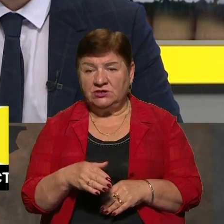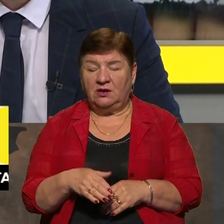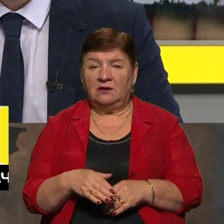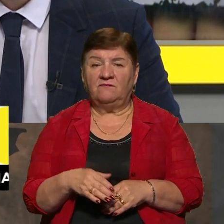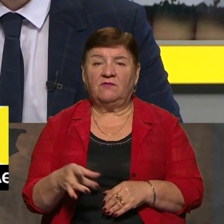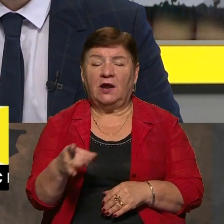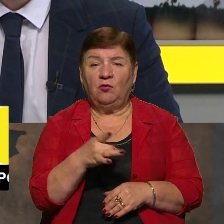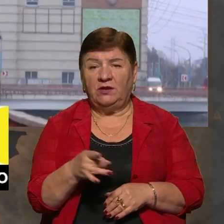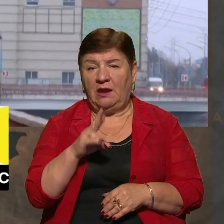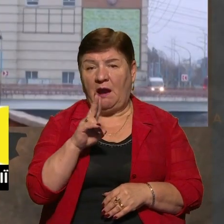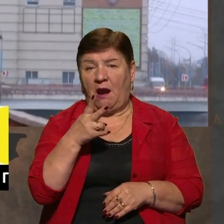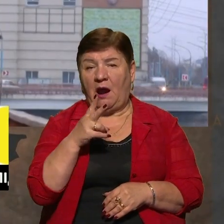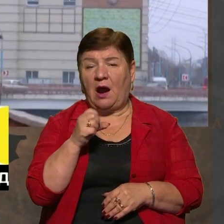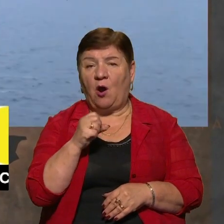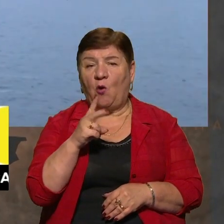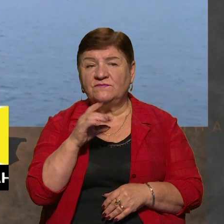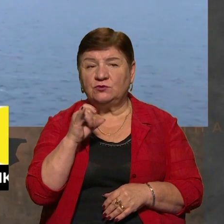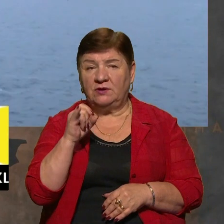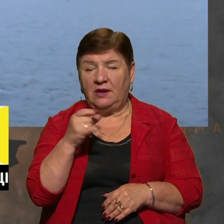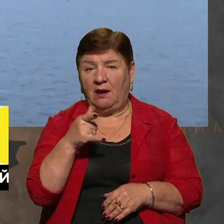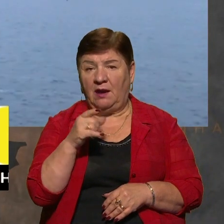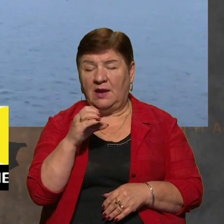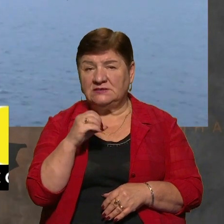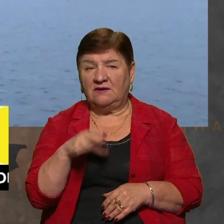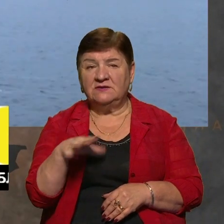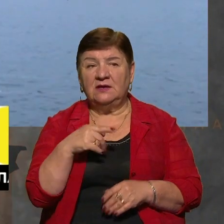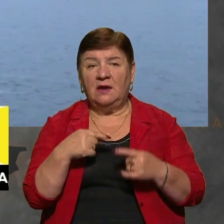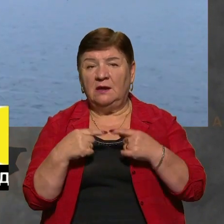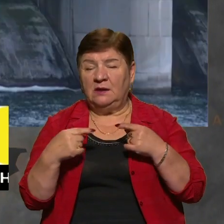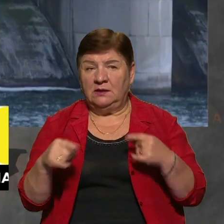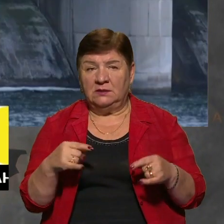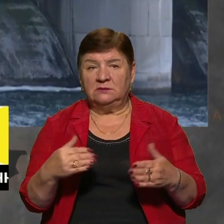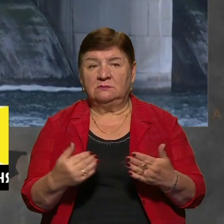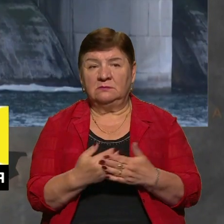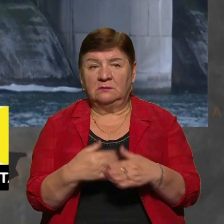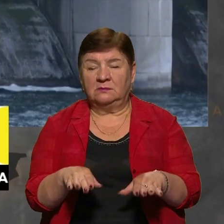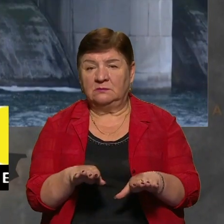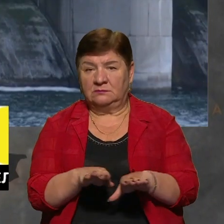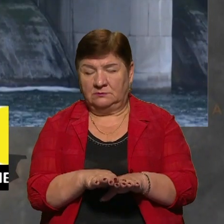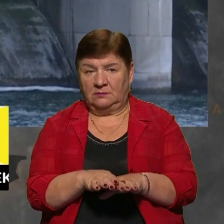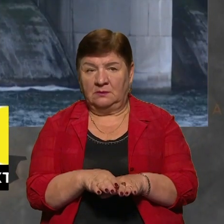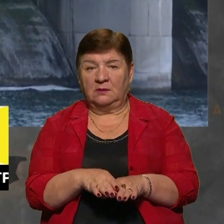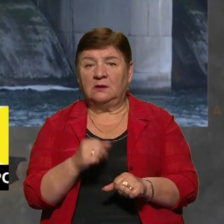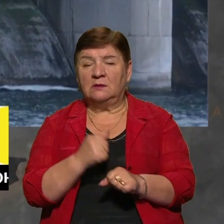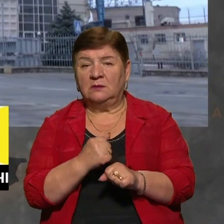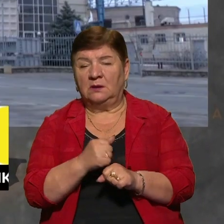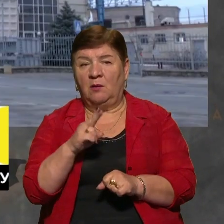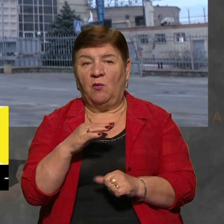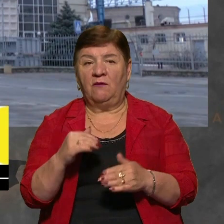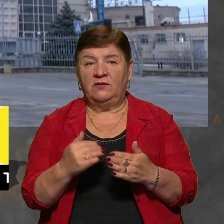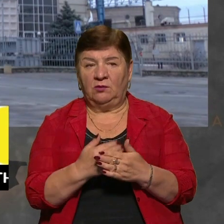Таховської, початку подібності, всі інші. На сьогодні вже нічого не розуміти на наваді, а початку робіткового відновлення.